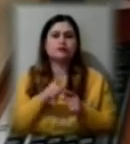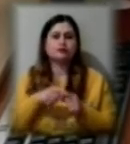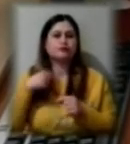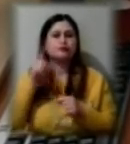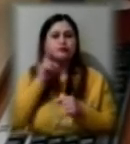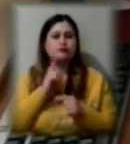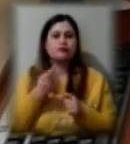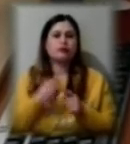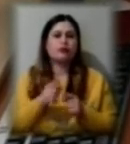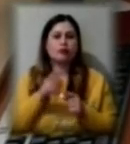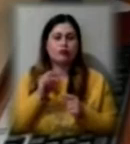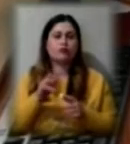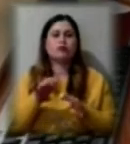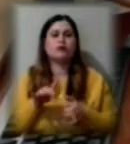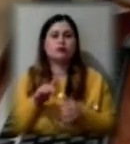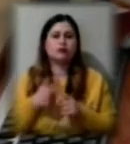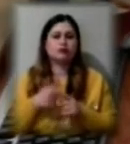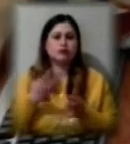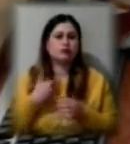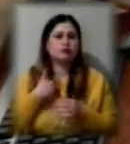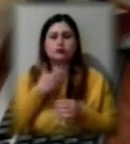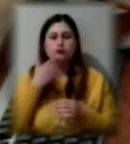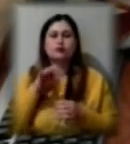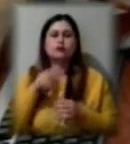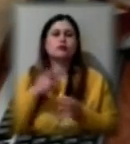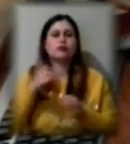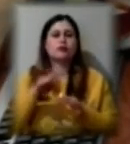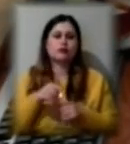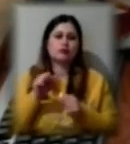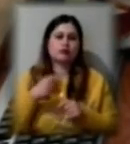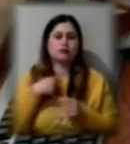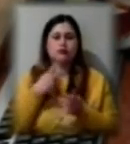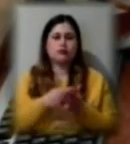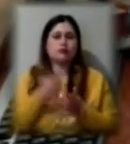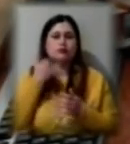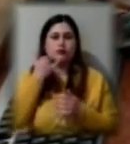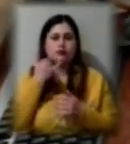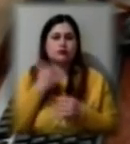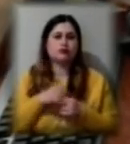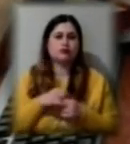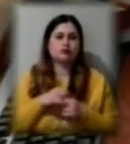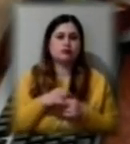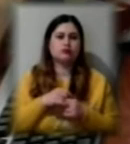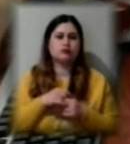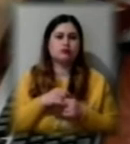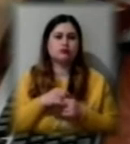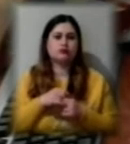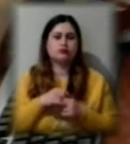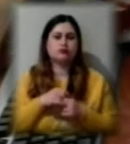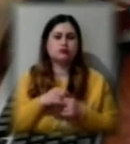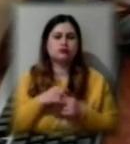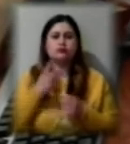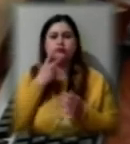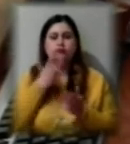і на комп'ютер, якщо в мене немає доступу на комп'ютер, я можу це відповісти і в телефоні собі теж. Побачити, хто